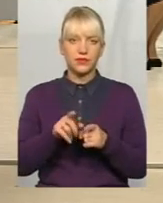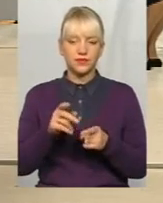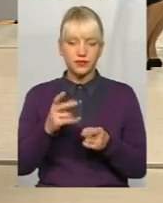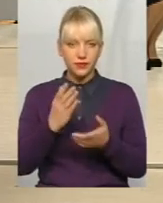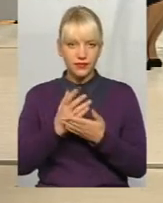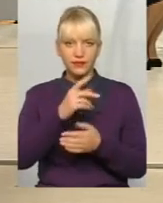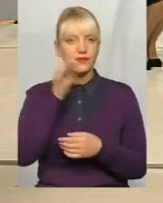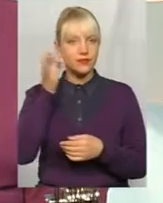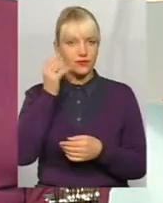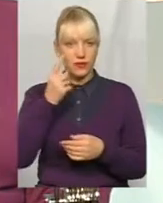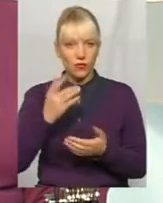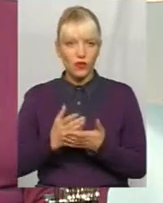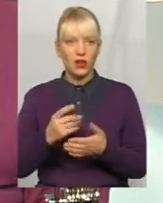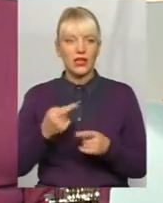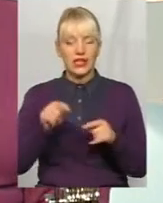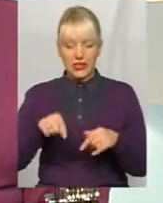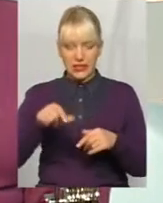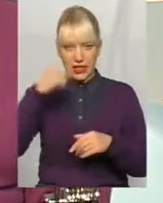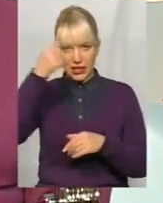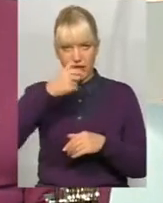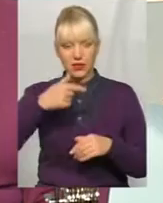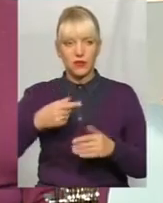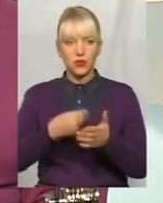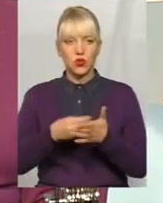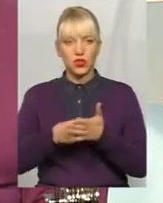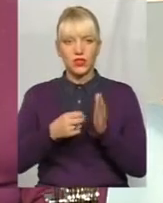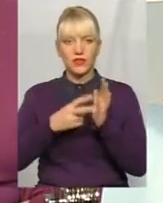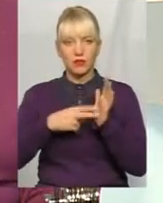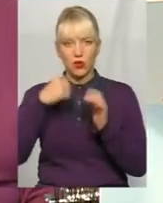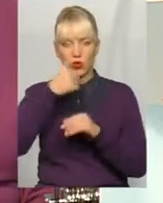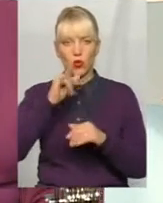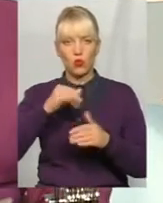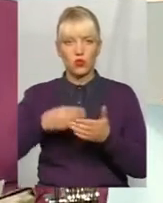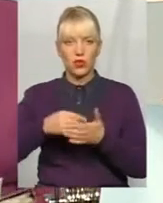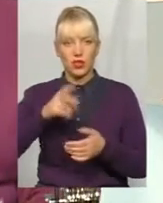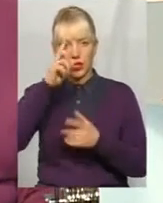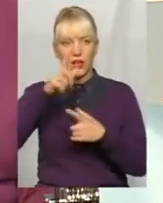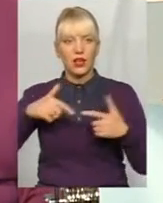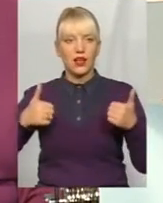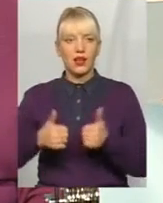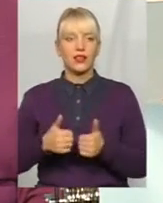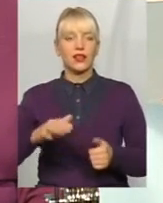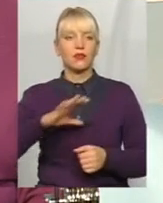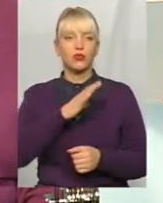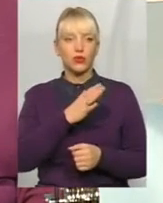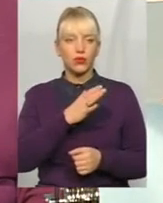Цей рік, в 2017 році, в бюджеті країни була